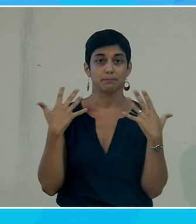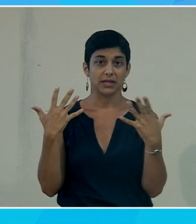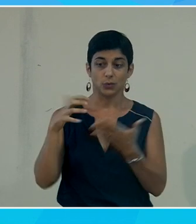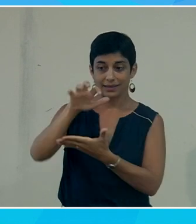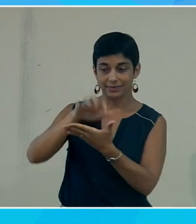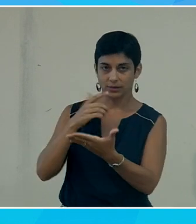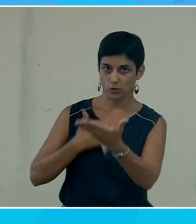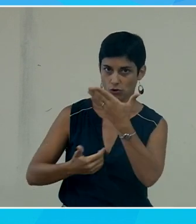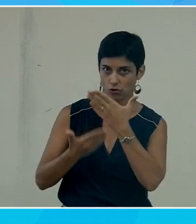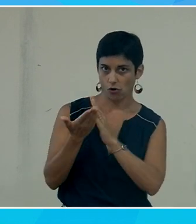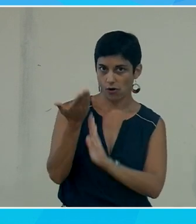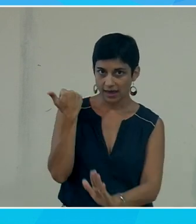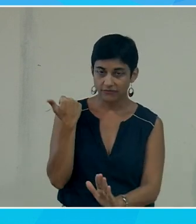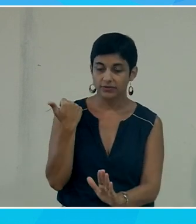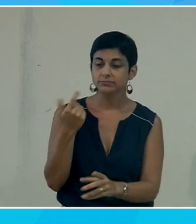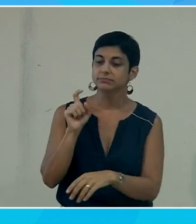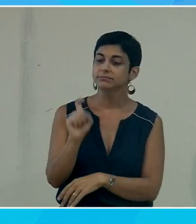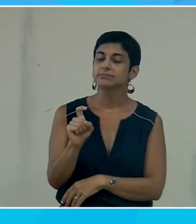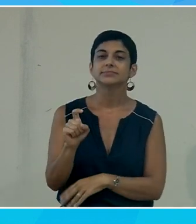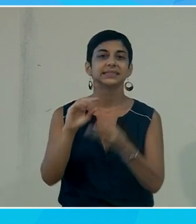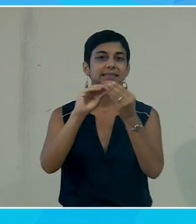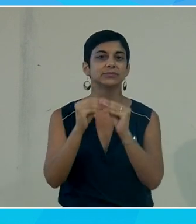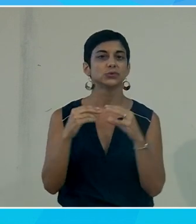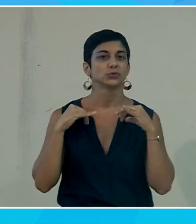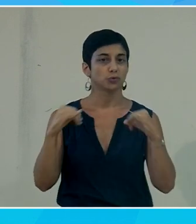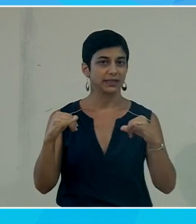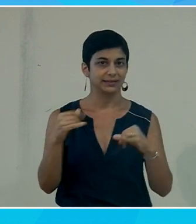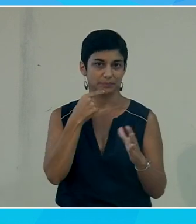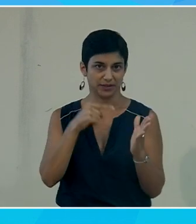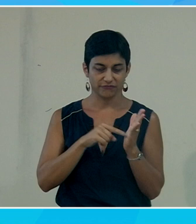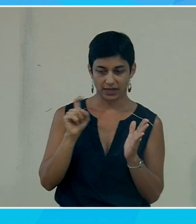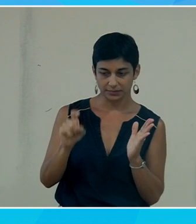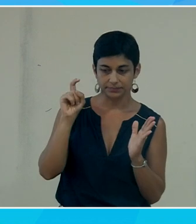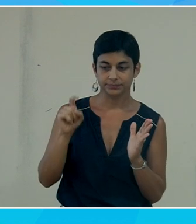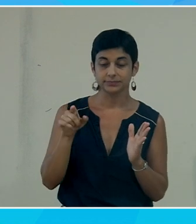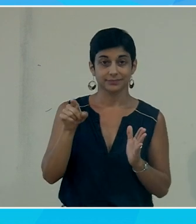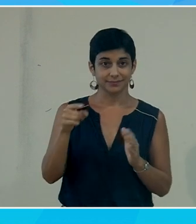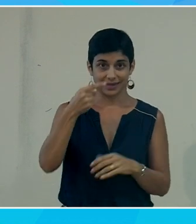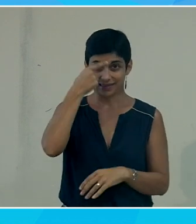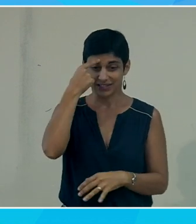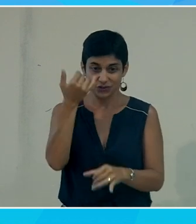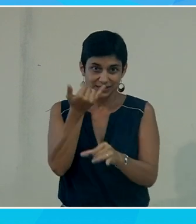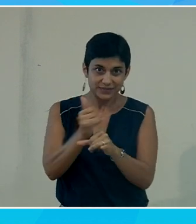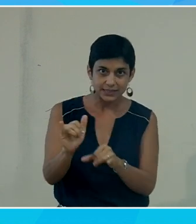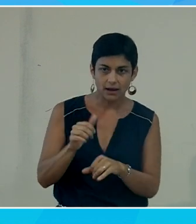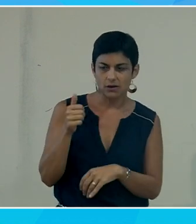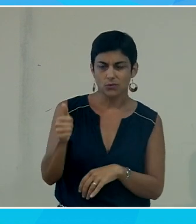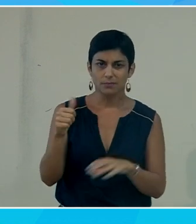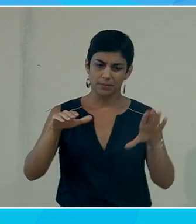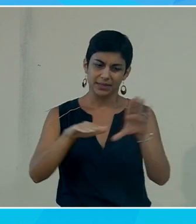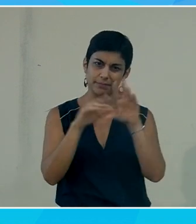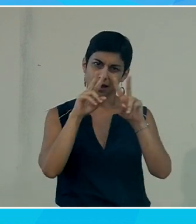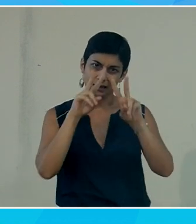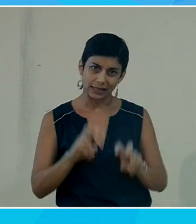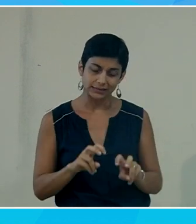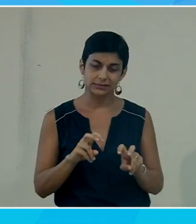vais appuyer sur le bouton générer une description automatique et donc, l'intelligence artificielle va analyser cette image et va me dire c